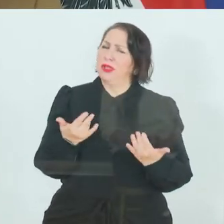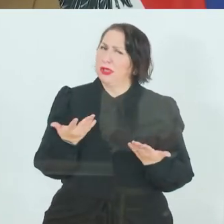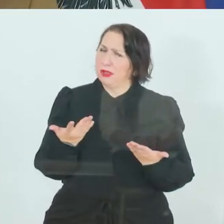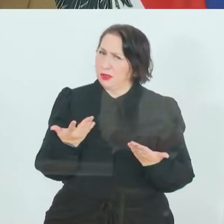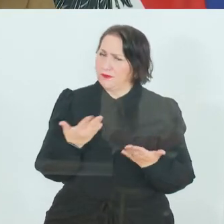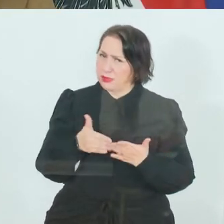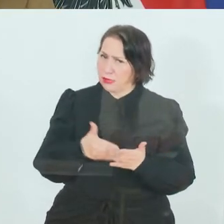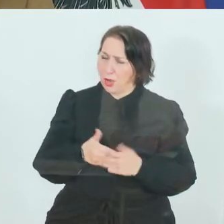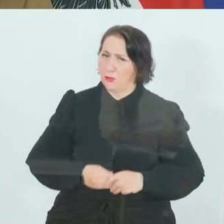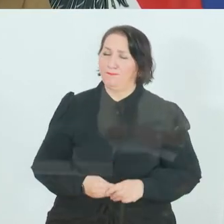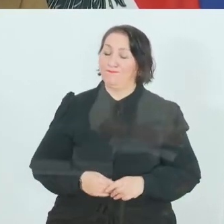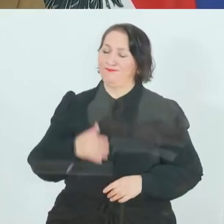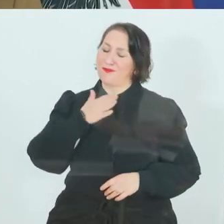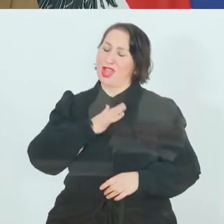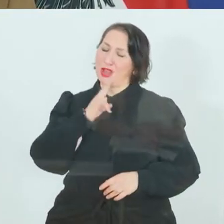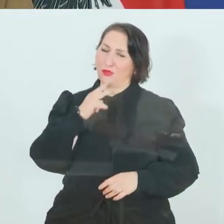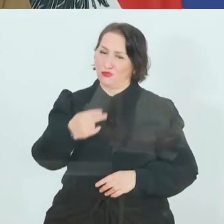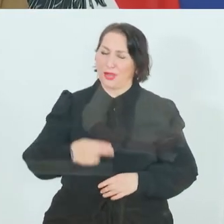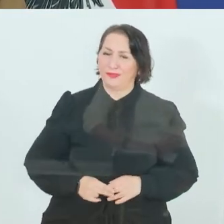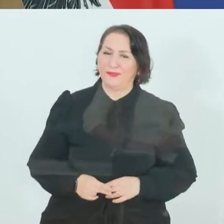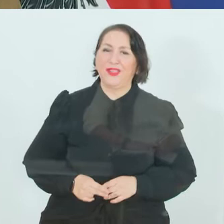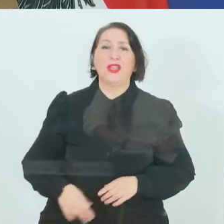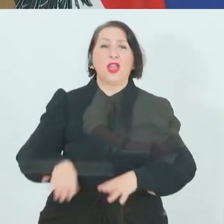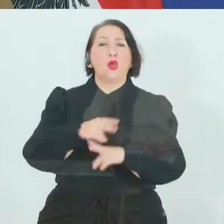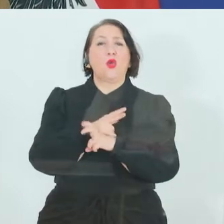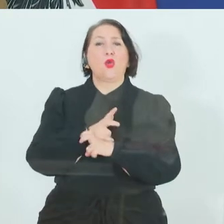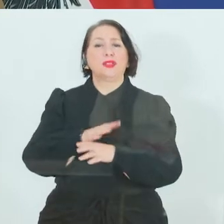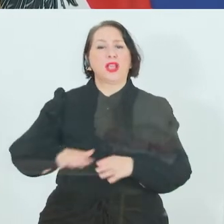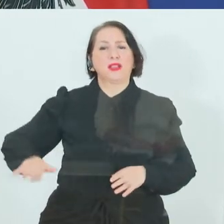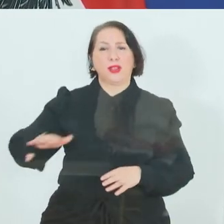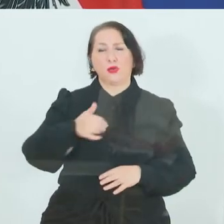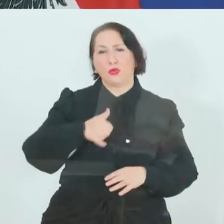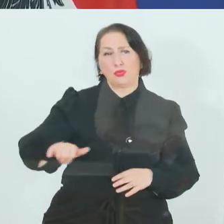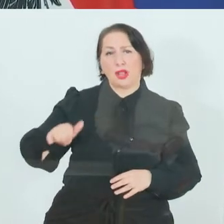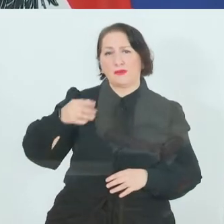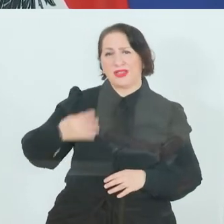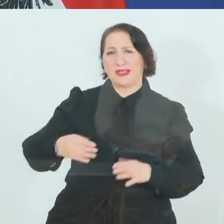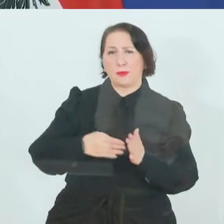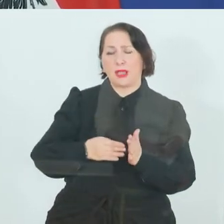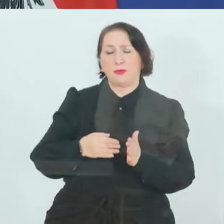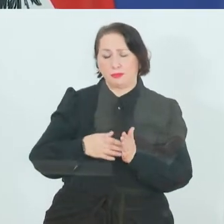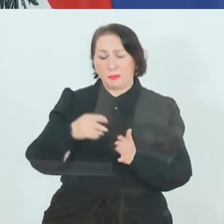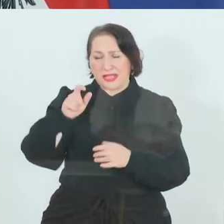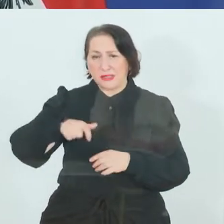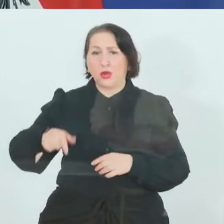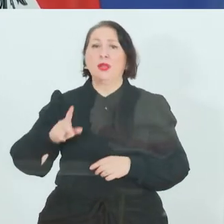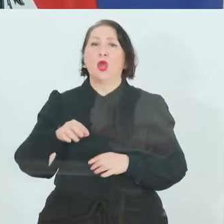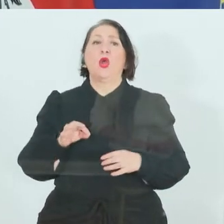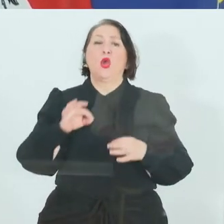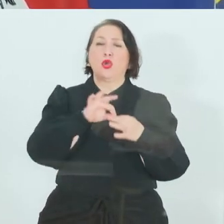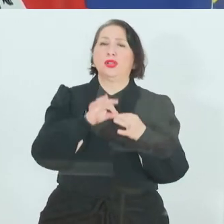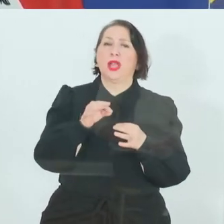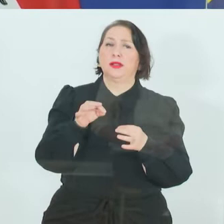österreichweit 140 Personen bereits im Contract Tracing, im Roten Kreuz, aber auch bei den